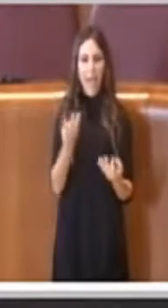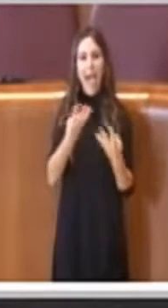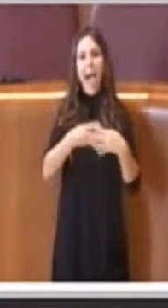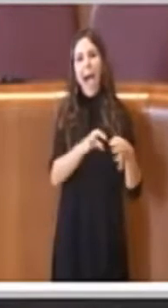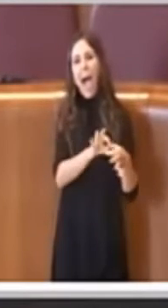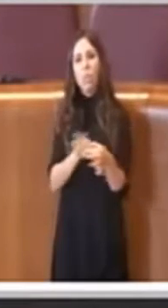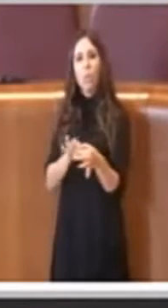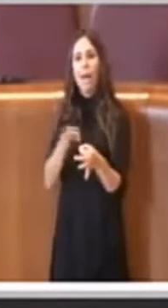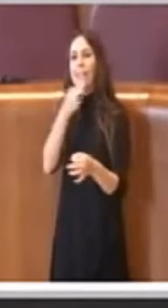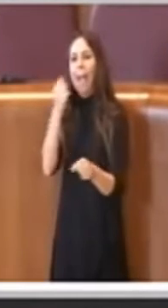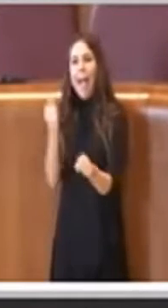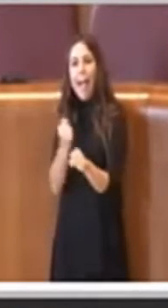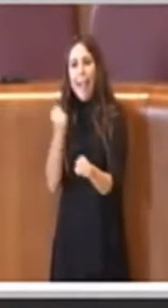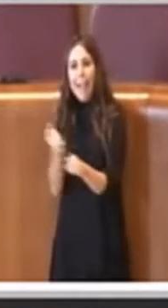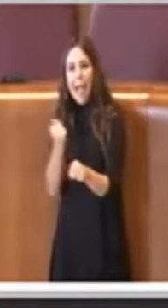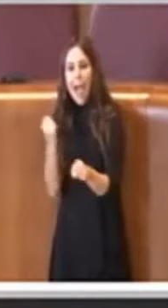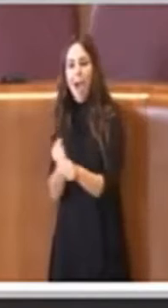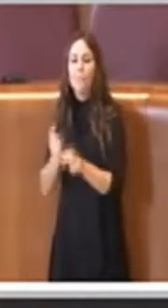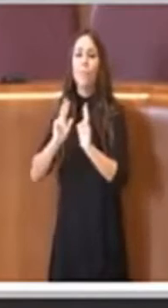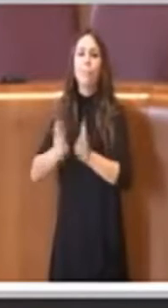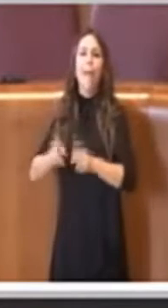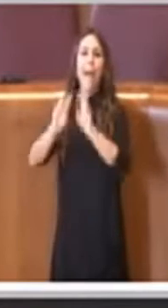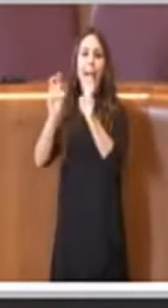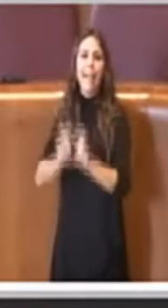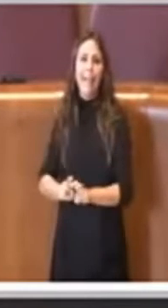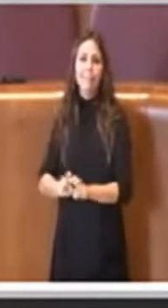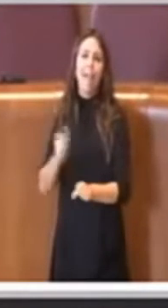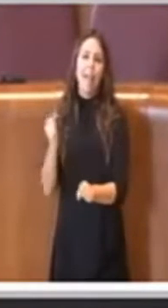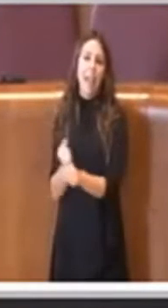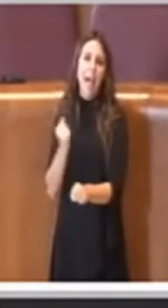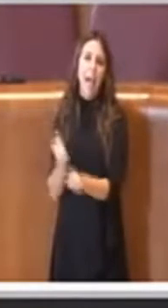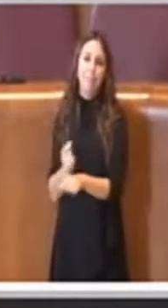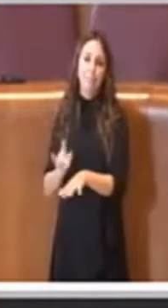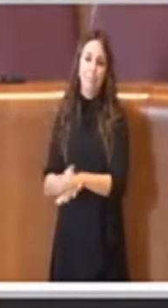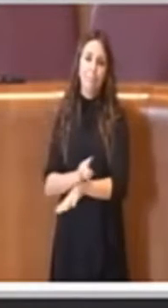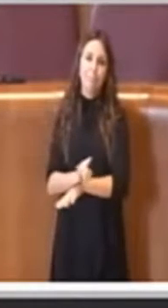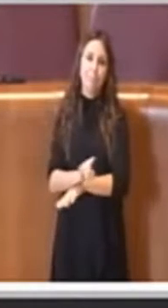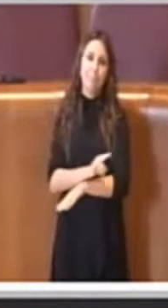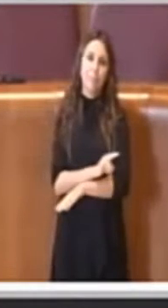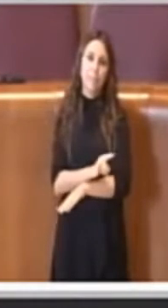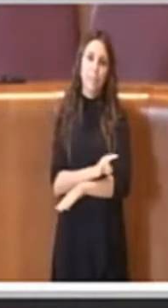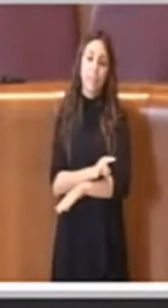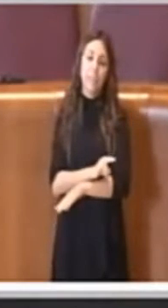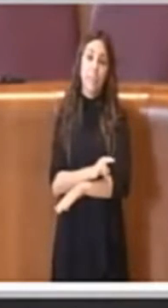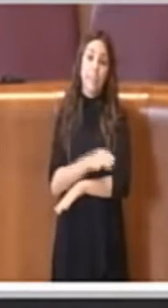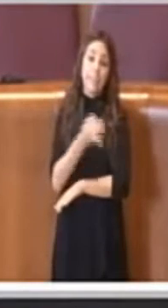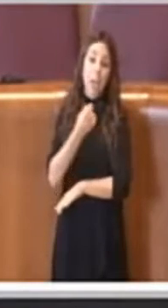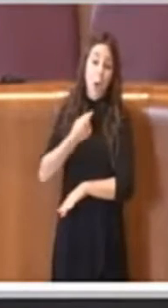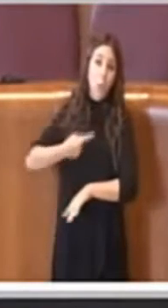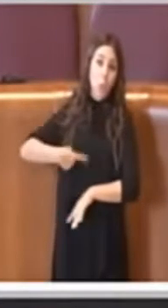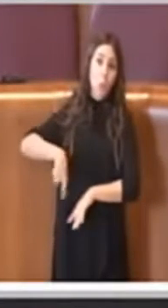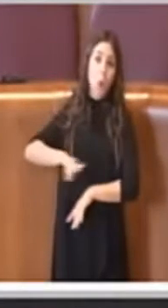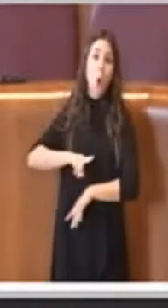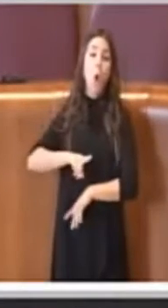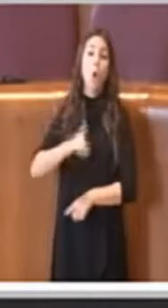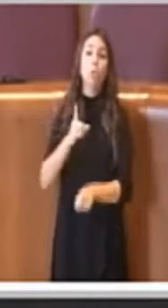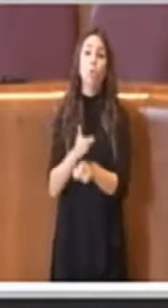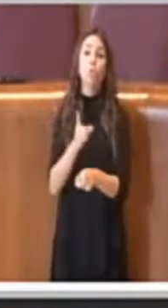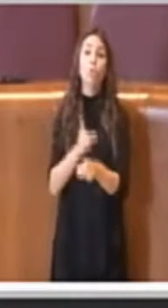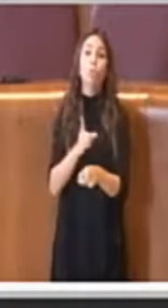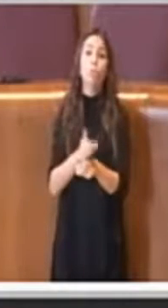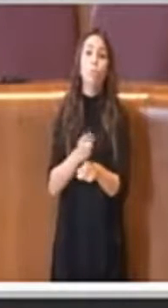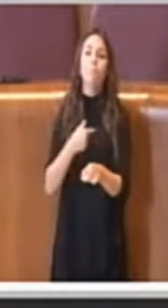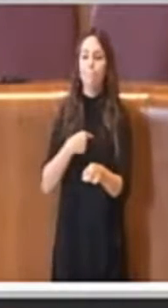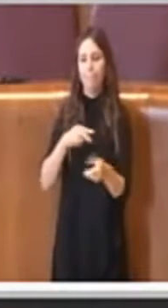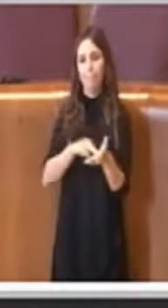del rallentamento della botticella elettrica che noi a questo punto dovremo necessariamente dover andare